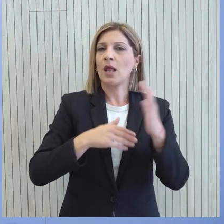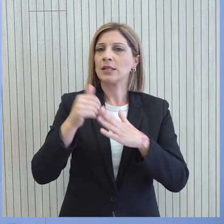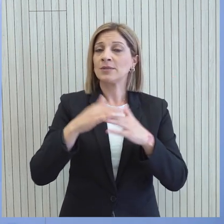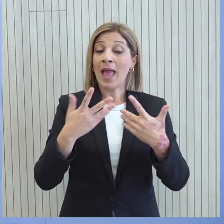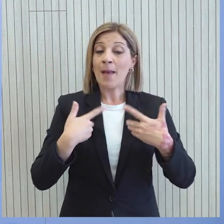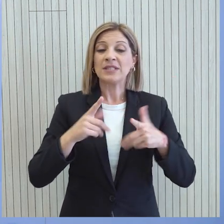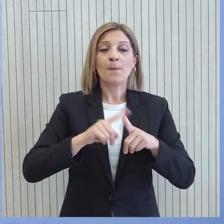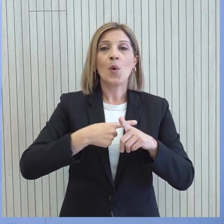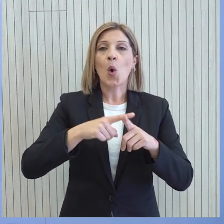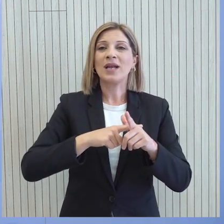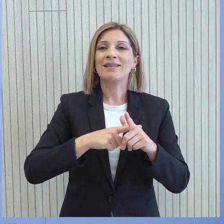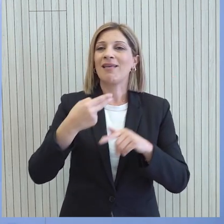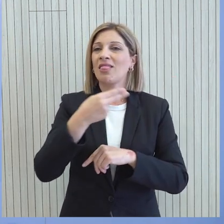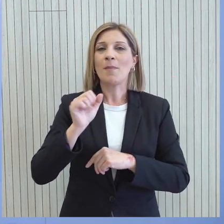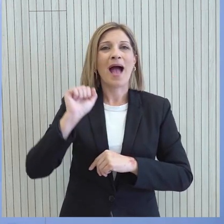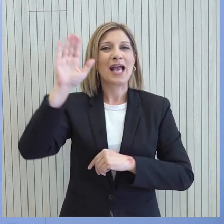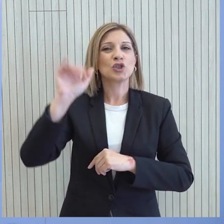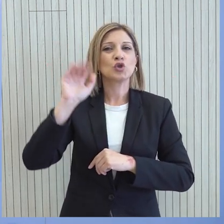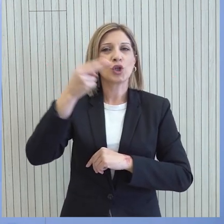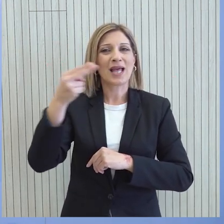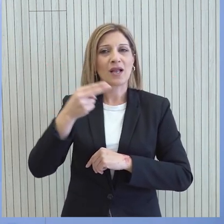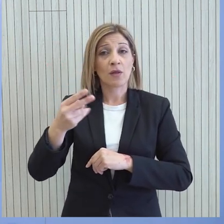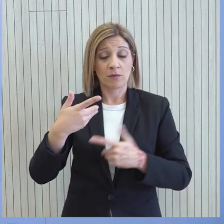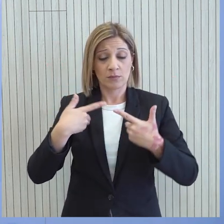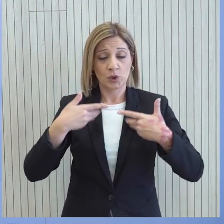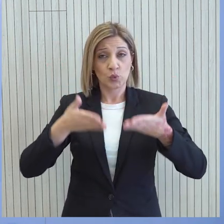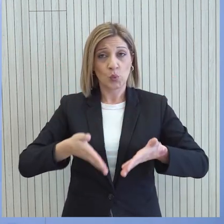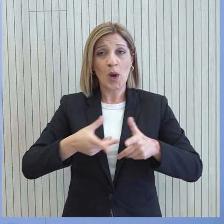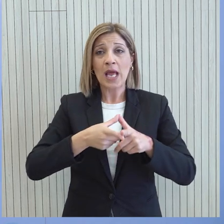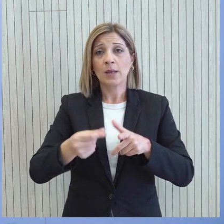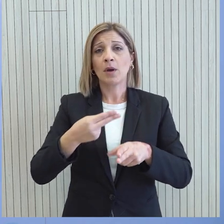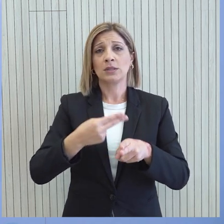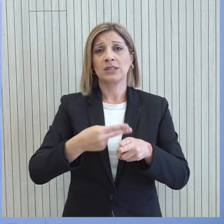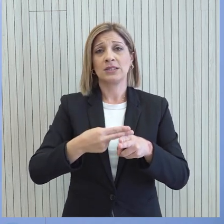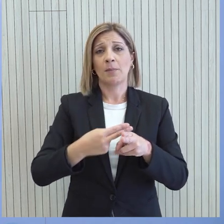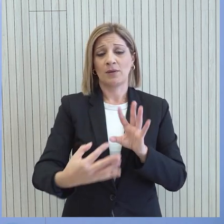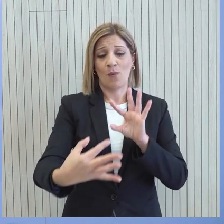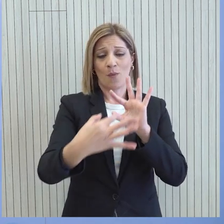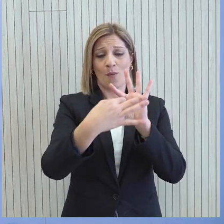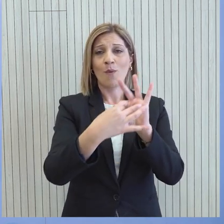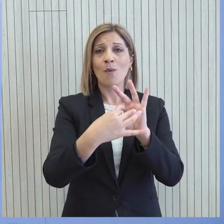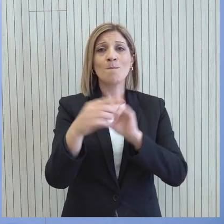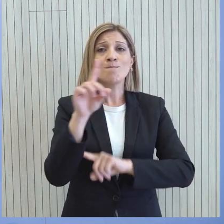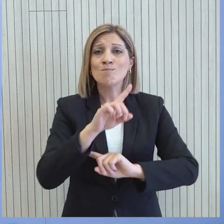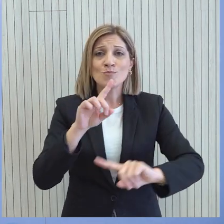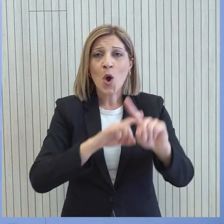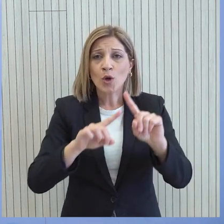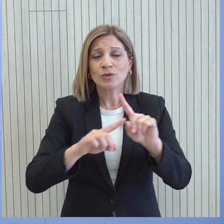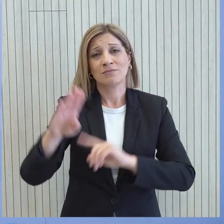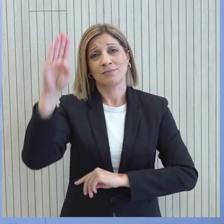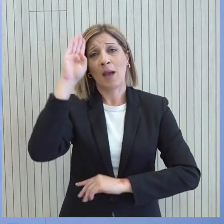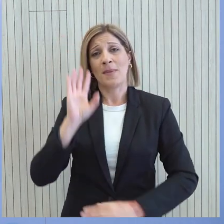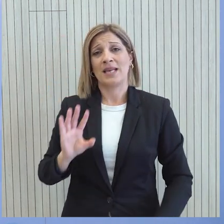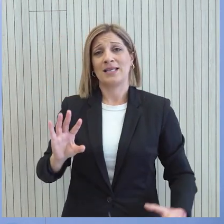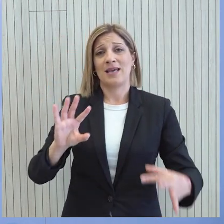πολιτική να είμαστε σήμερα σημαντικοί εταίροι μιας χώρας όπως είναι οι Ηνωμένες Πολιτείες Αμερικής ενός